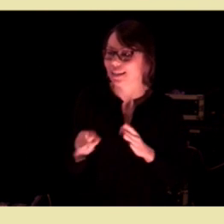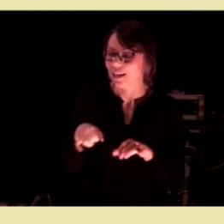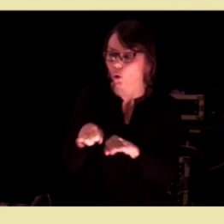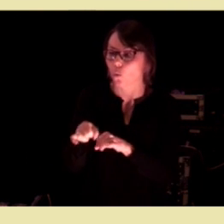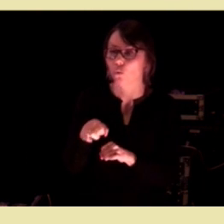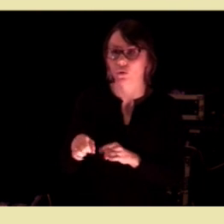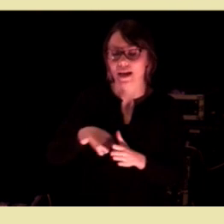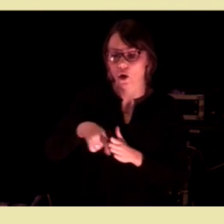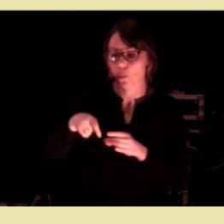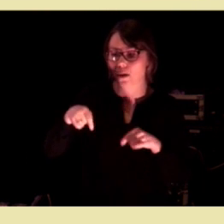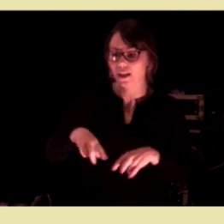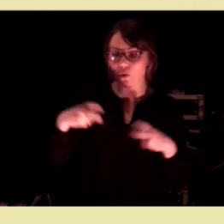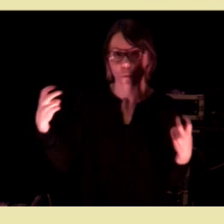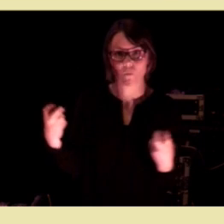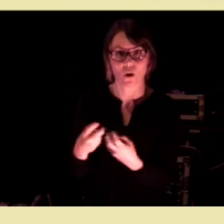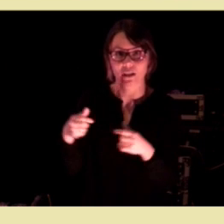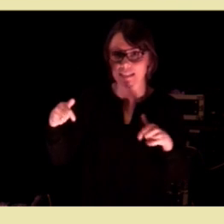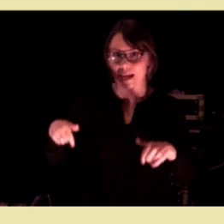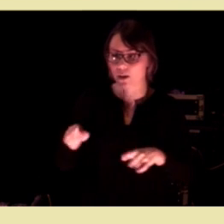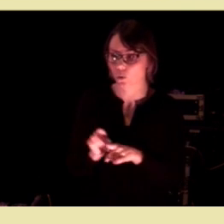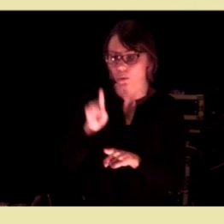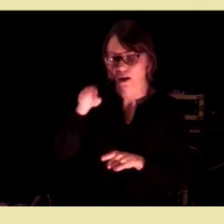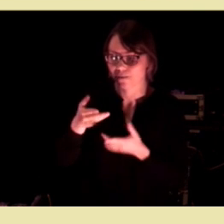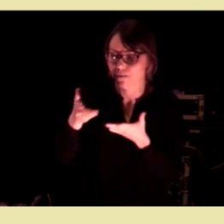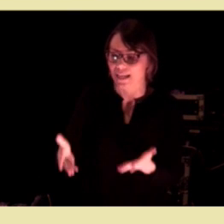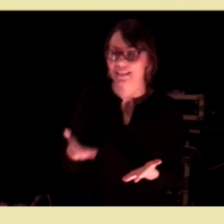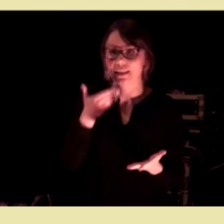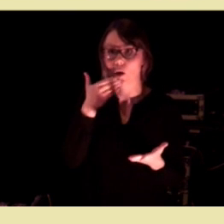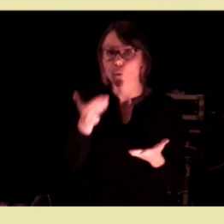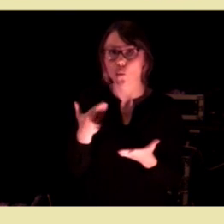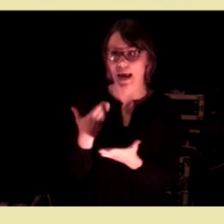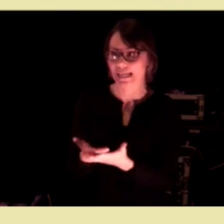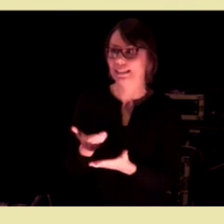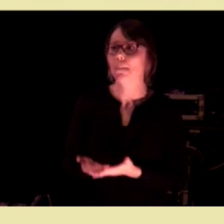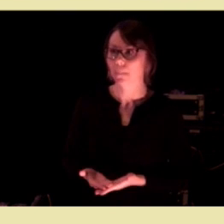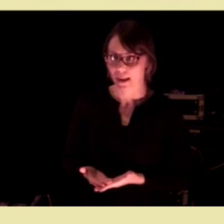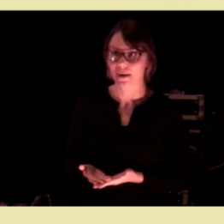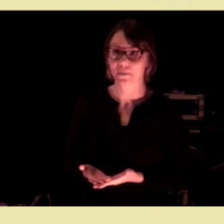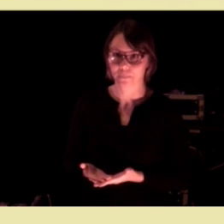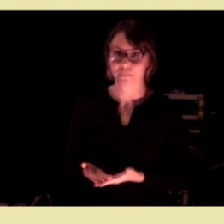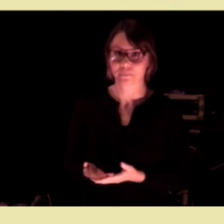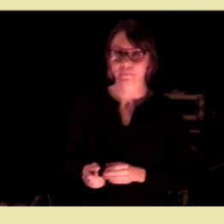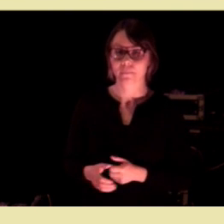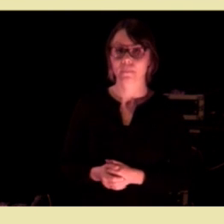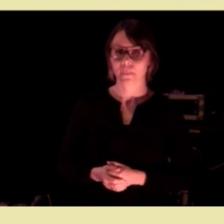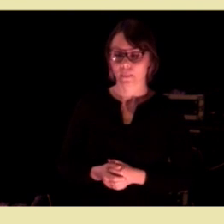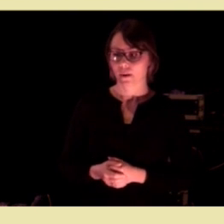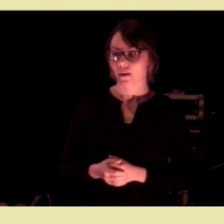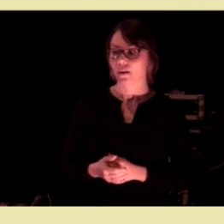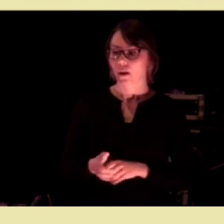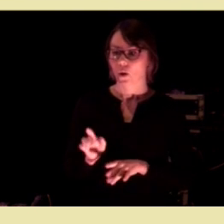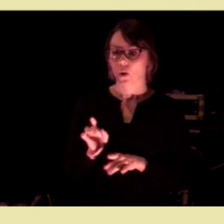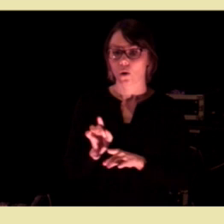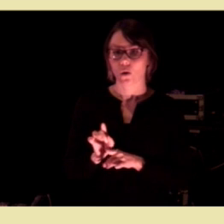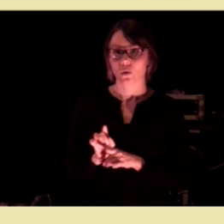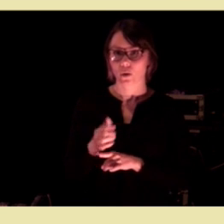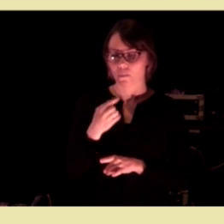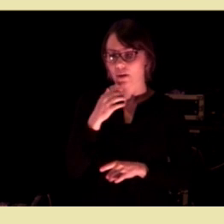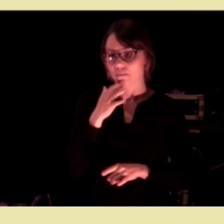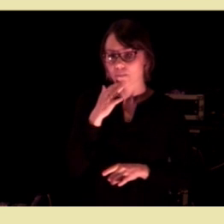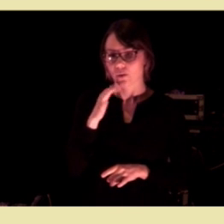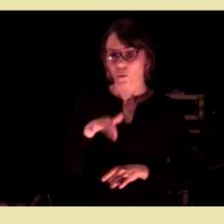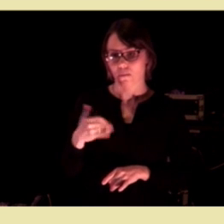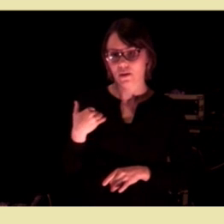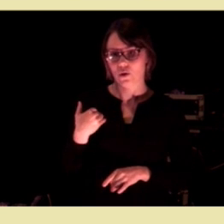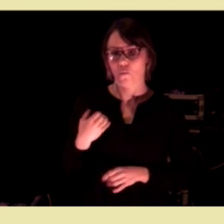de kommunene i løpet av denne konferansen som kan vise frem de gode eksemplene. Jeg var som jeg viste til i Lyngdal